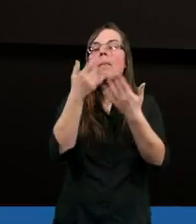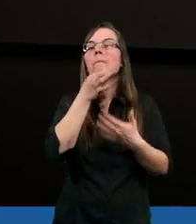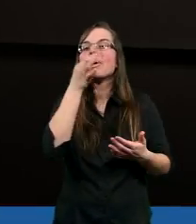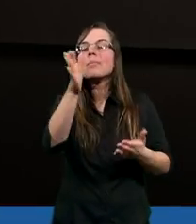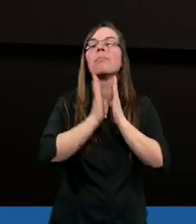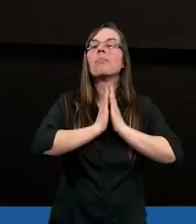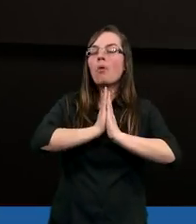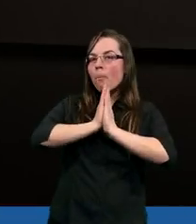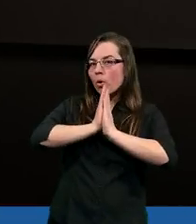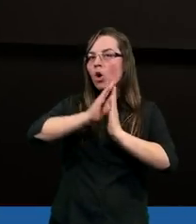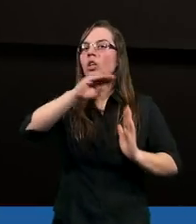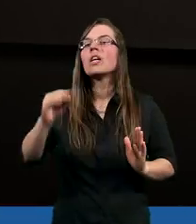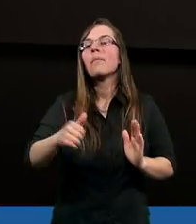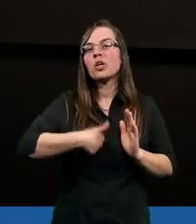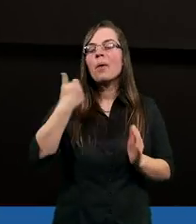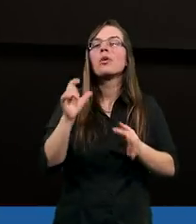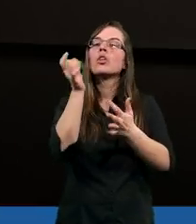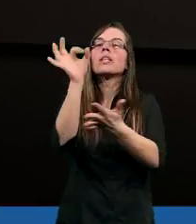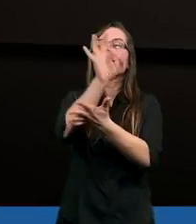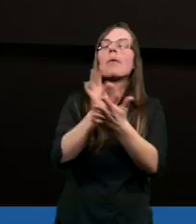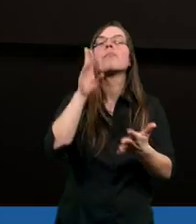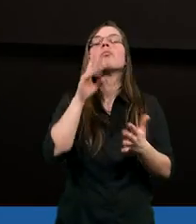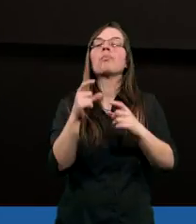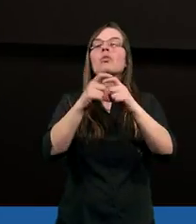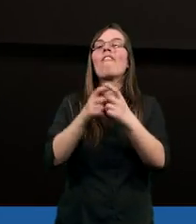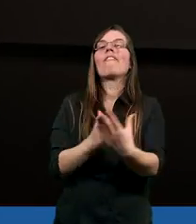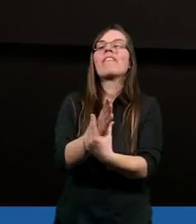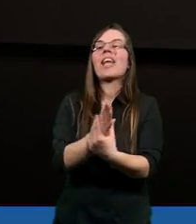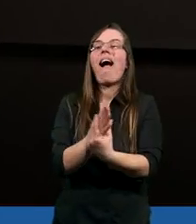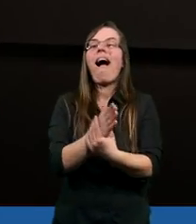wierze i poprosiłem grupę, żeby narysowali wiarę.